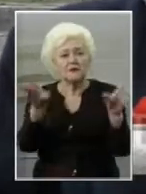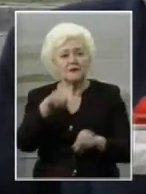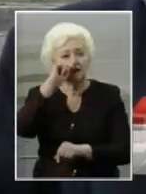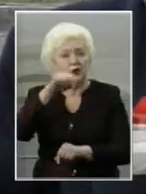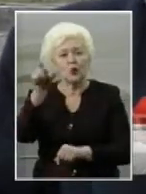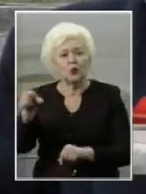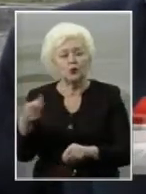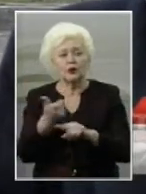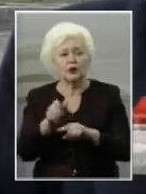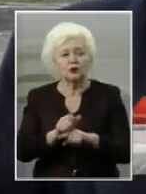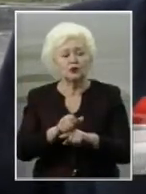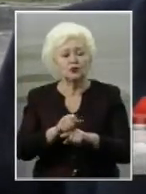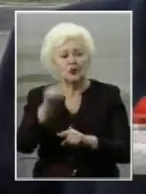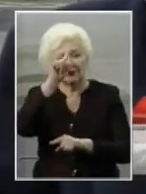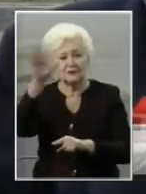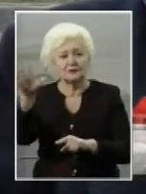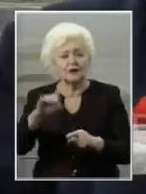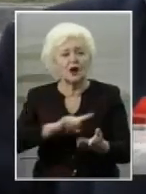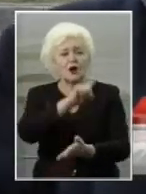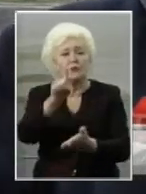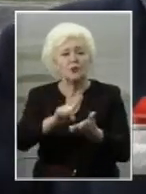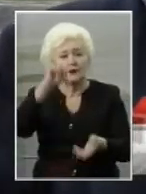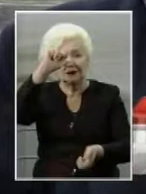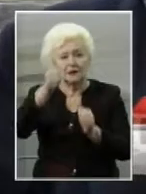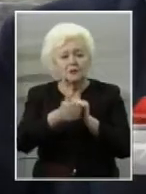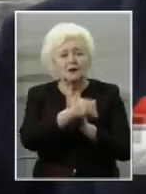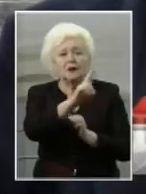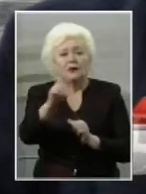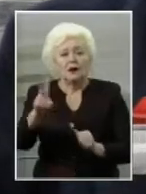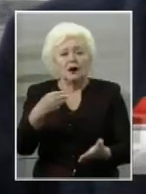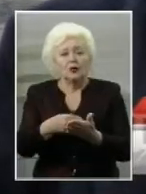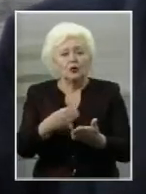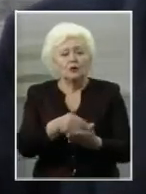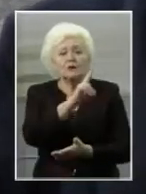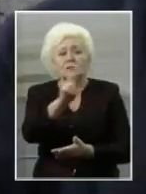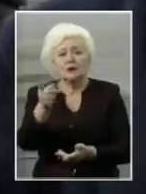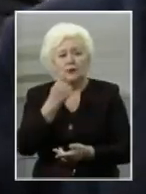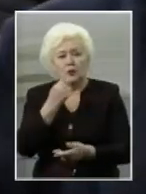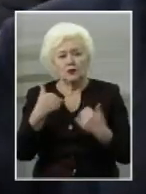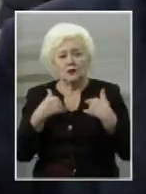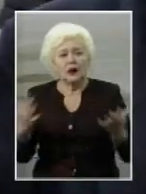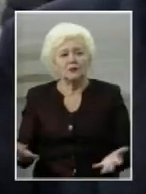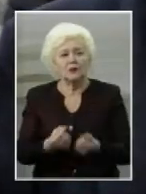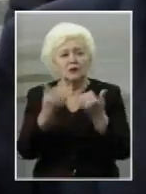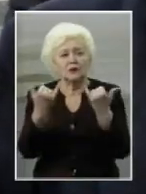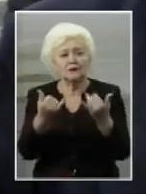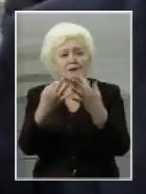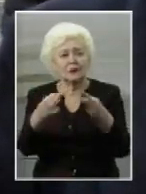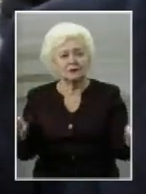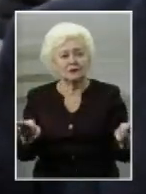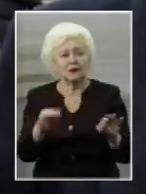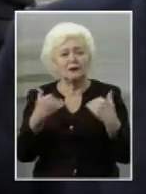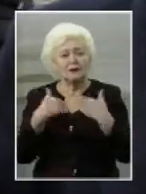вчасник. Ми повинні пам'ятати, якою ціною, якою кров'ю нам здобуває зараз незалежність.